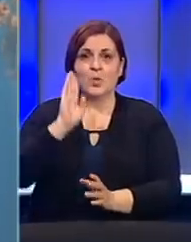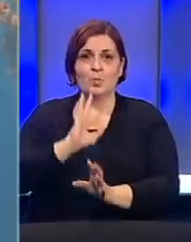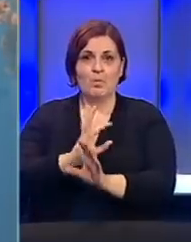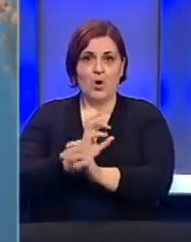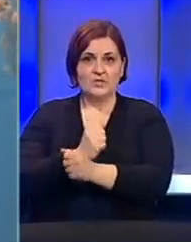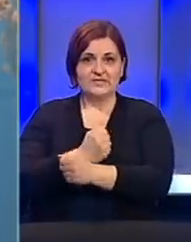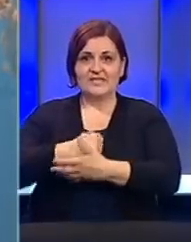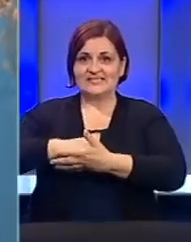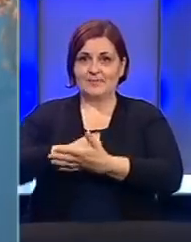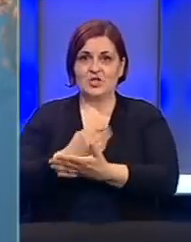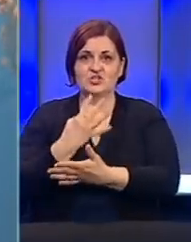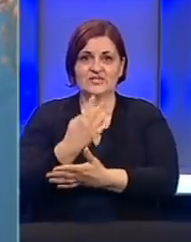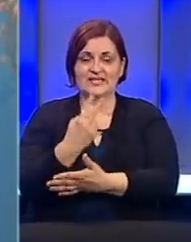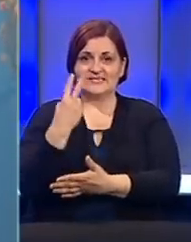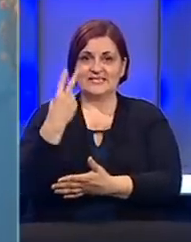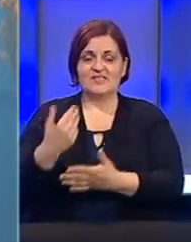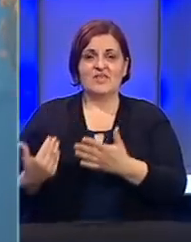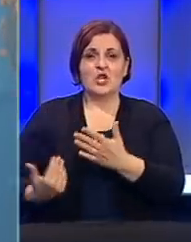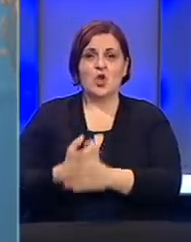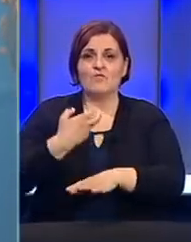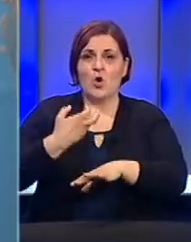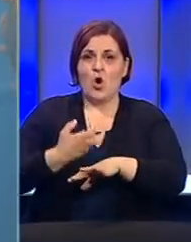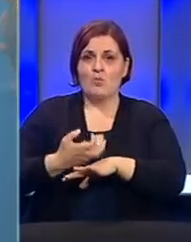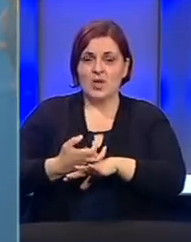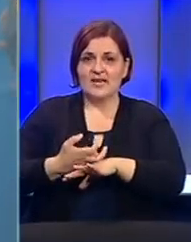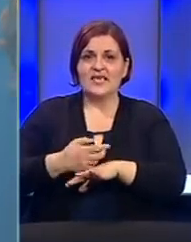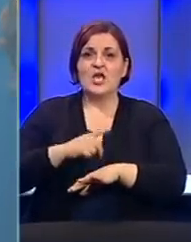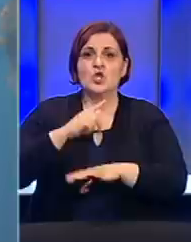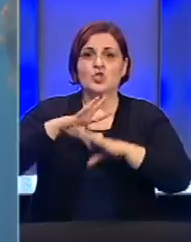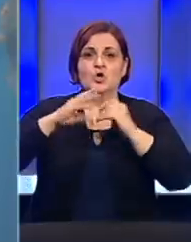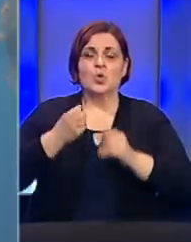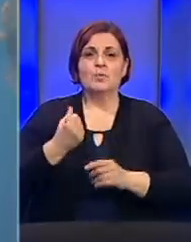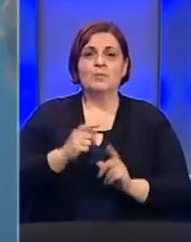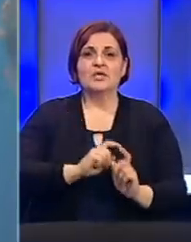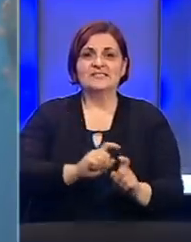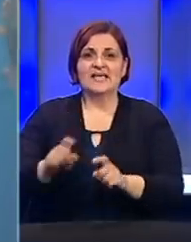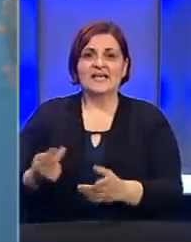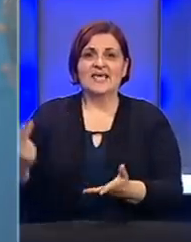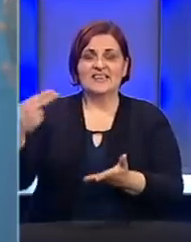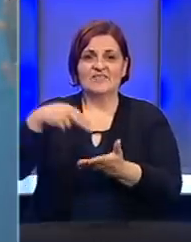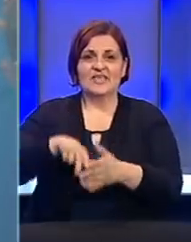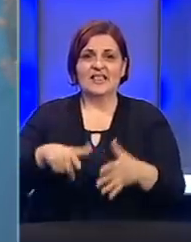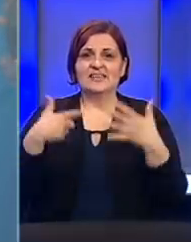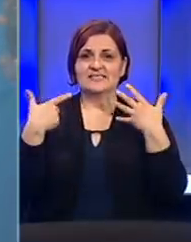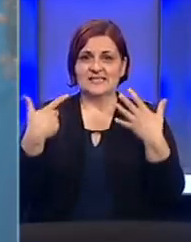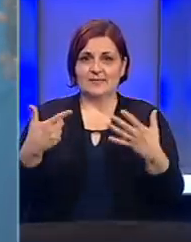BiH je zabilježeno 42 novooboljelih, dok je ukupan broj zaraženih 2070.